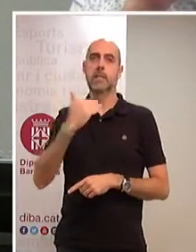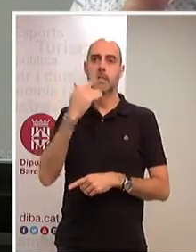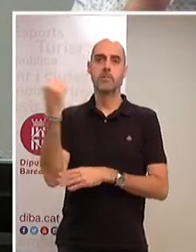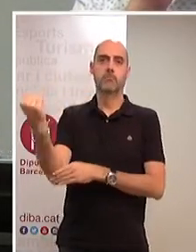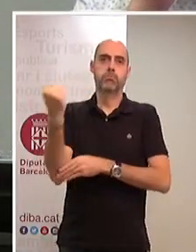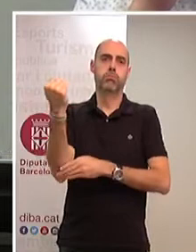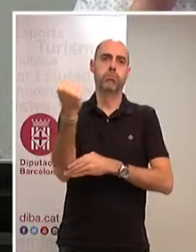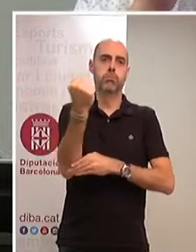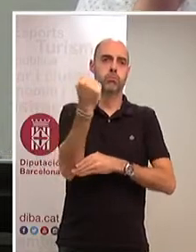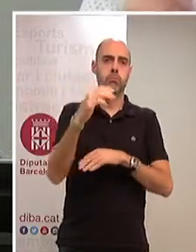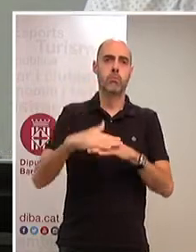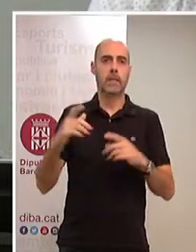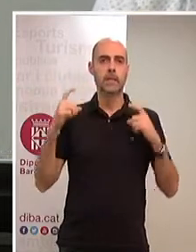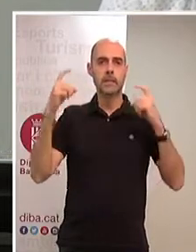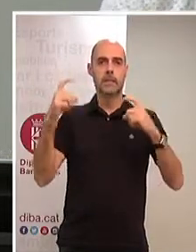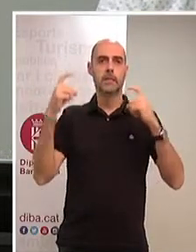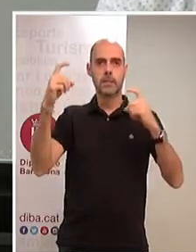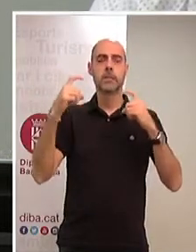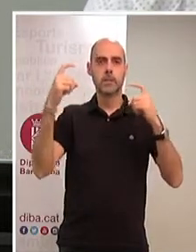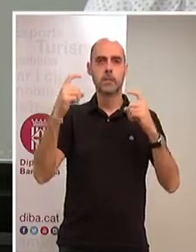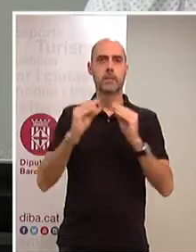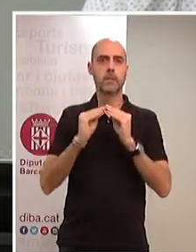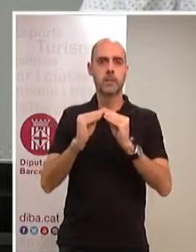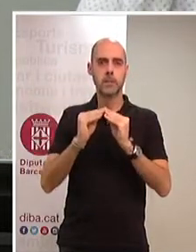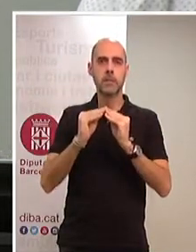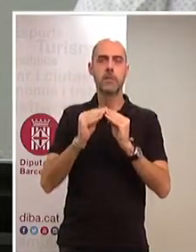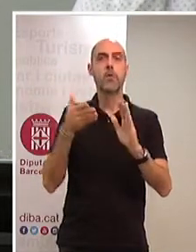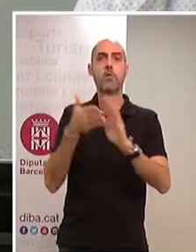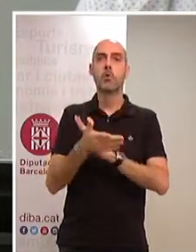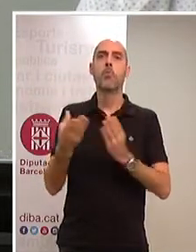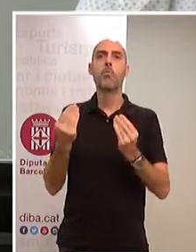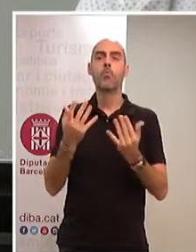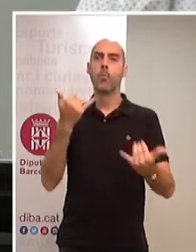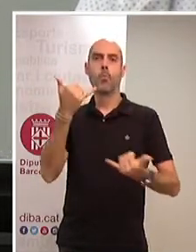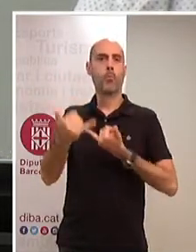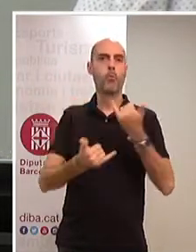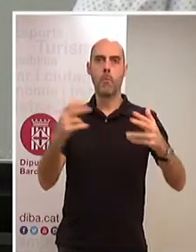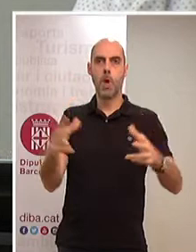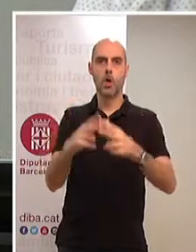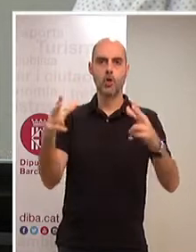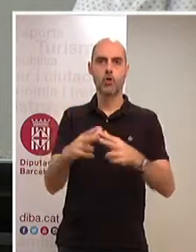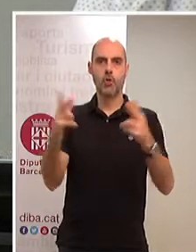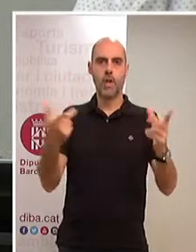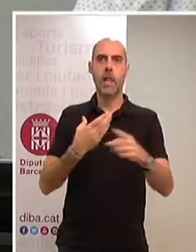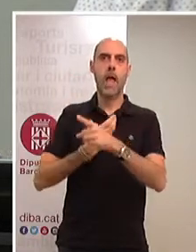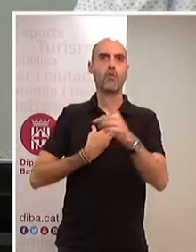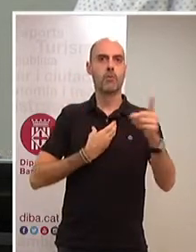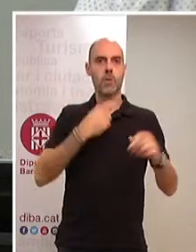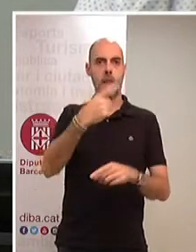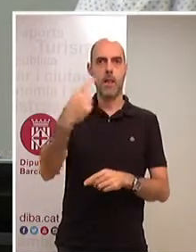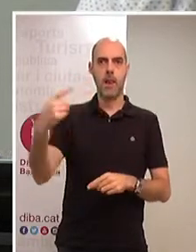front a la grandíssima demanda de l'emergència social. Els ajuntaments vam